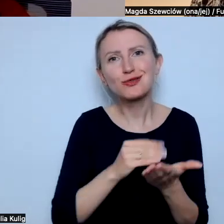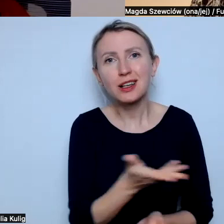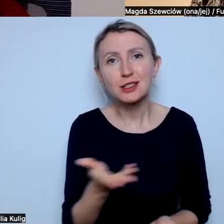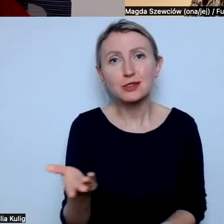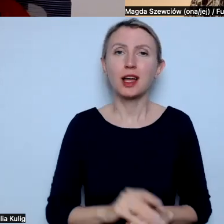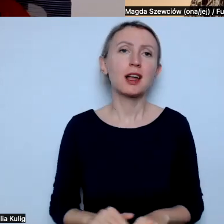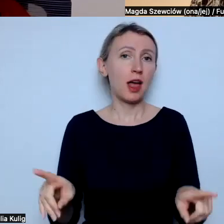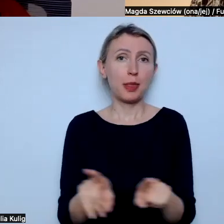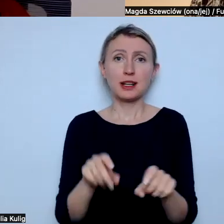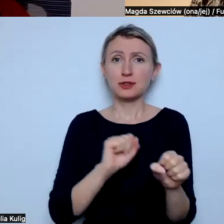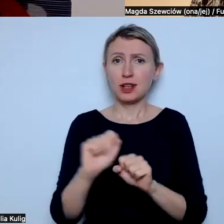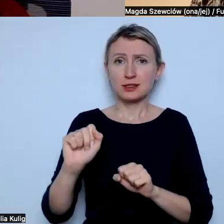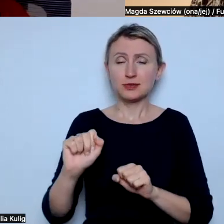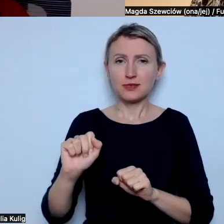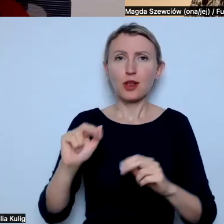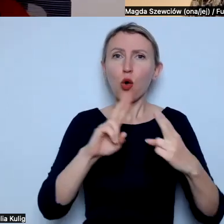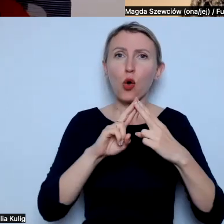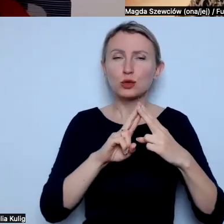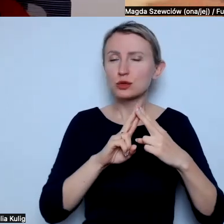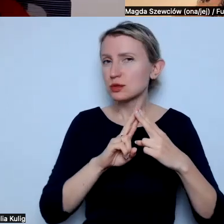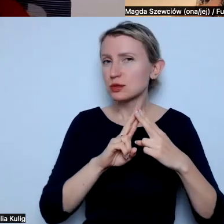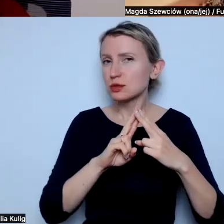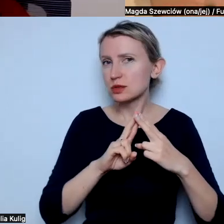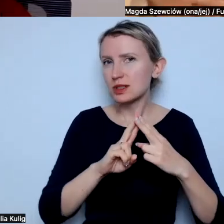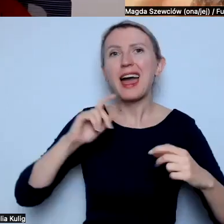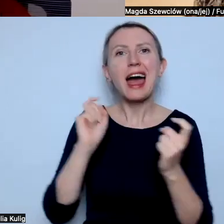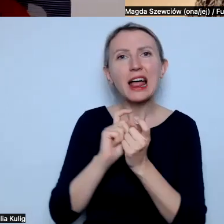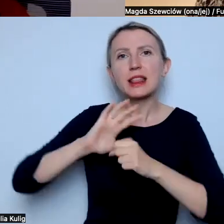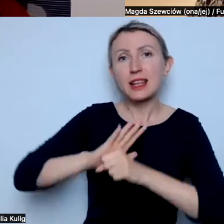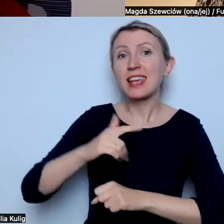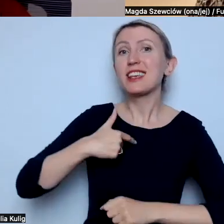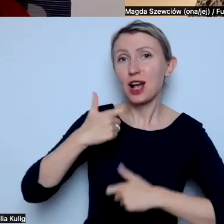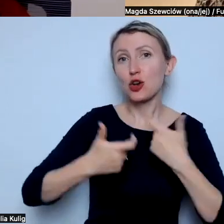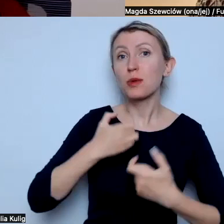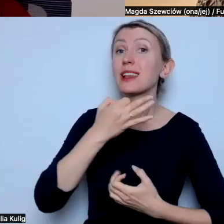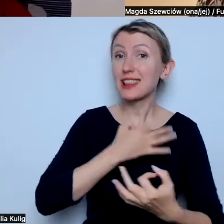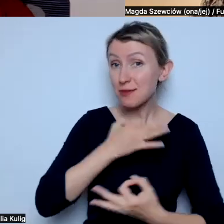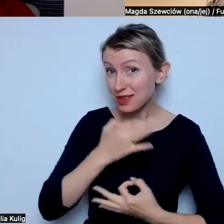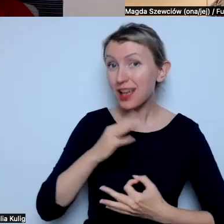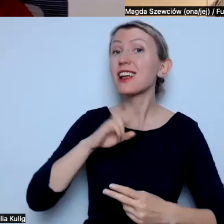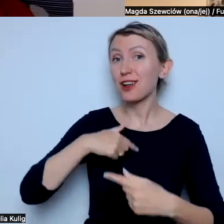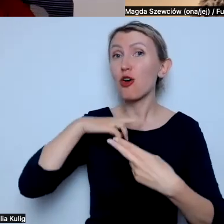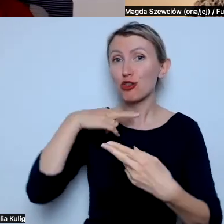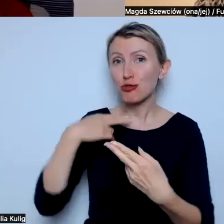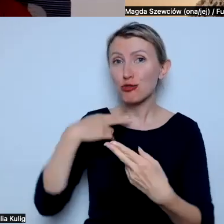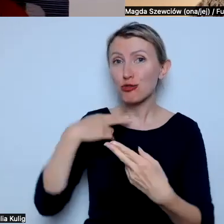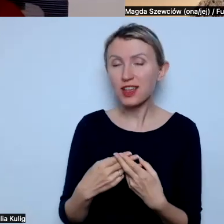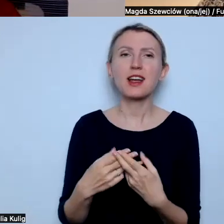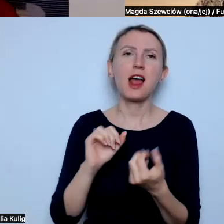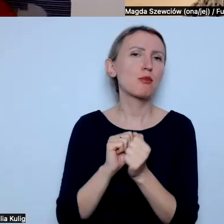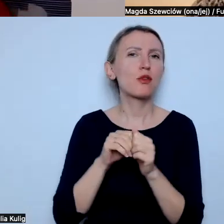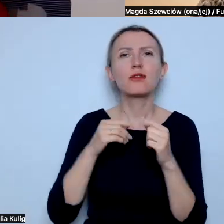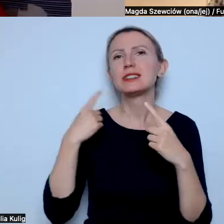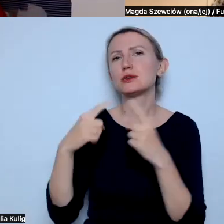Też mamy konsultacje antydyskryminacyjne, które prowadzę ja, więc na takie pytania odpowiadam. Albo przesyłam mnóstwo